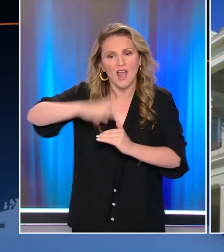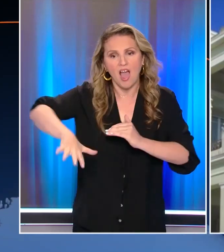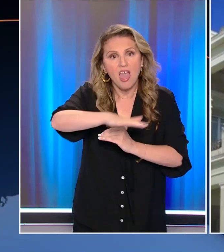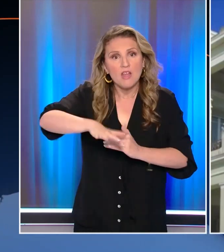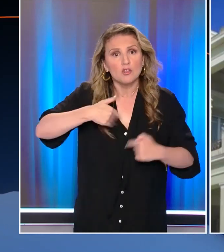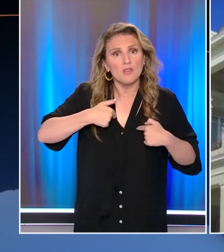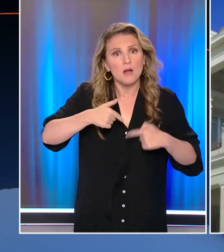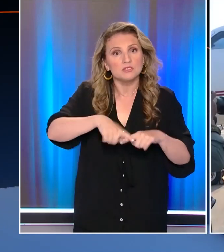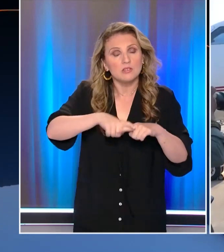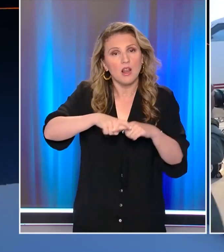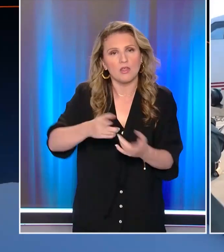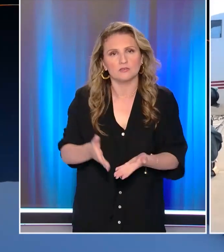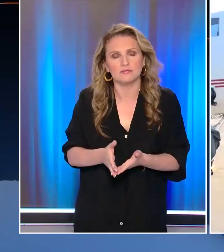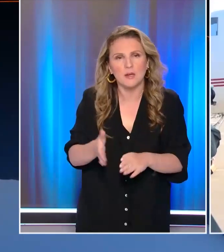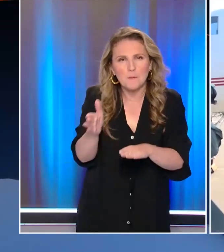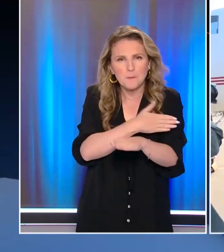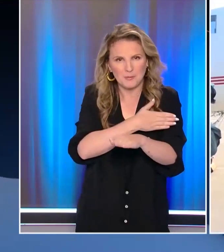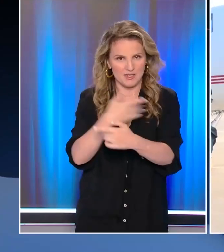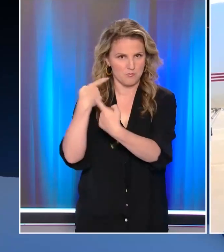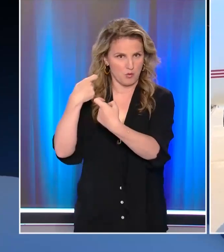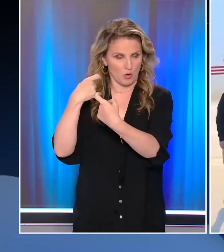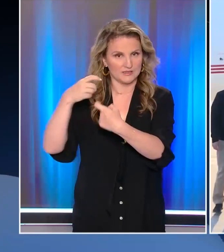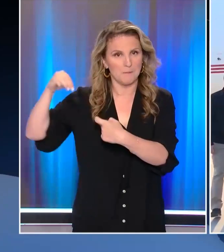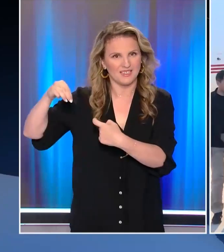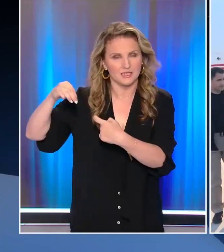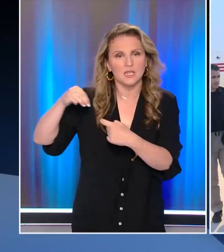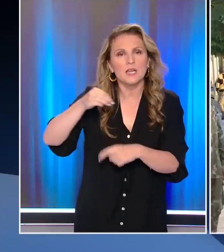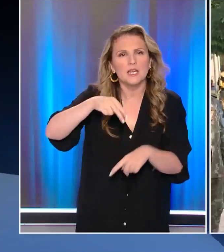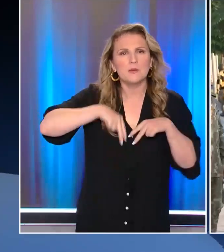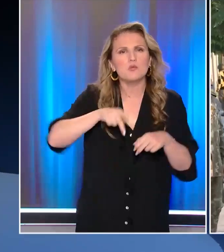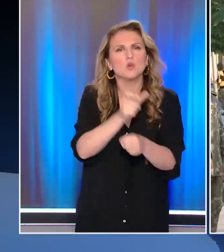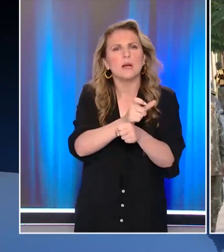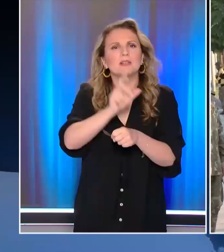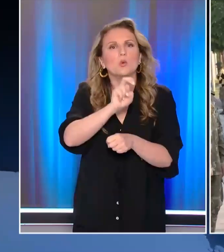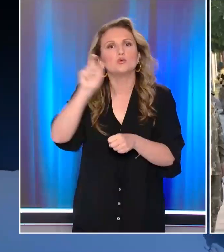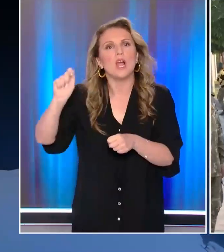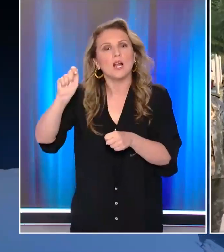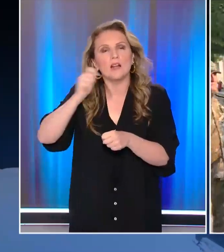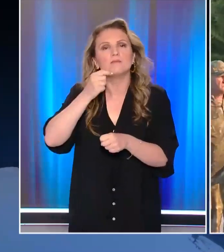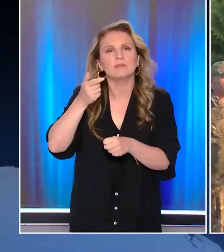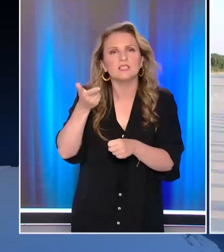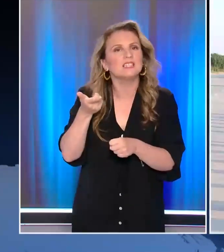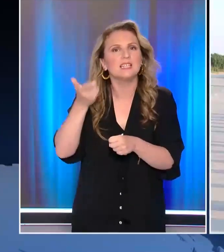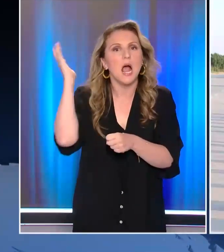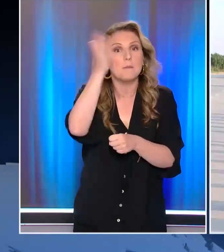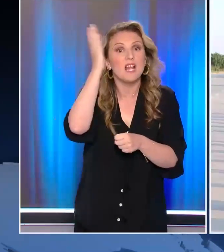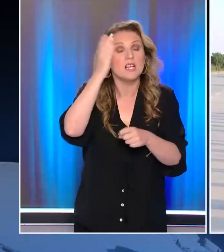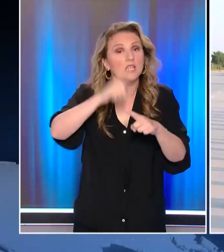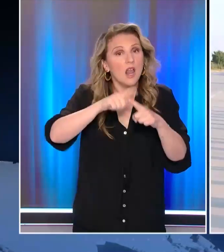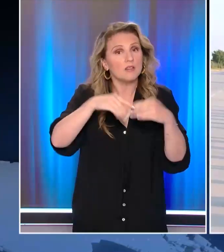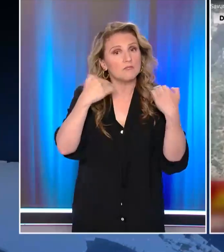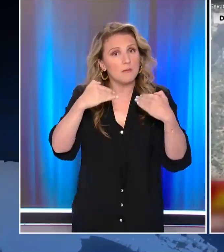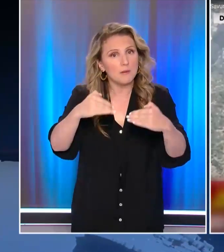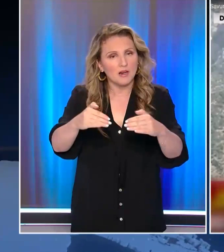κυριαρχίας της χώρας μας Λίγες ώρες πριν την πρόκληση Μπαχτσελή ο Τούρκος Υπουργός Άμυνας Χολουσιακάρ είχε ξαπολύσει νέες απειλές κατά της